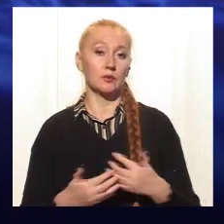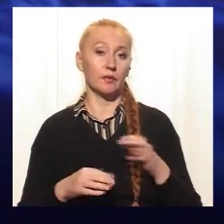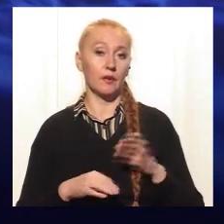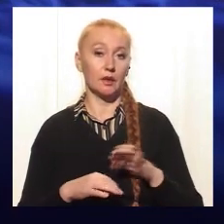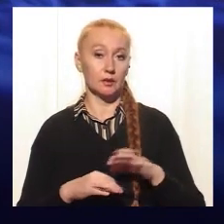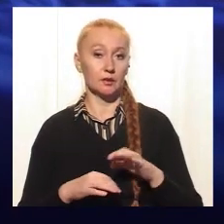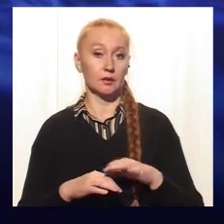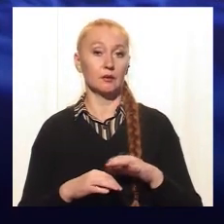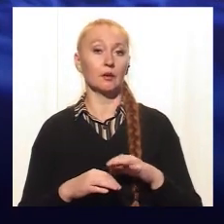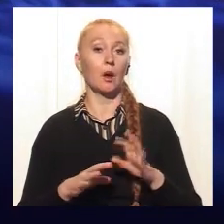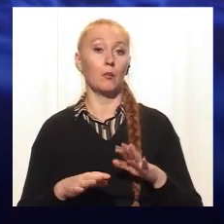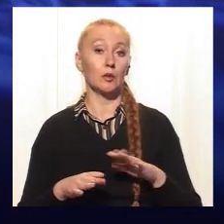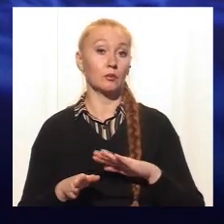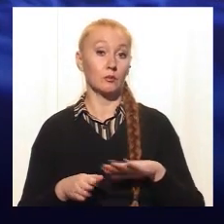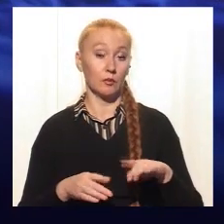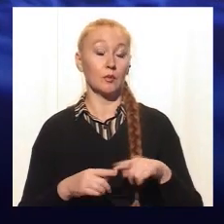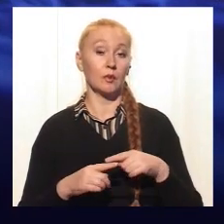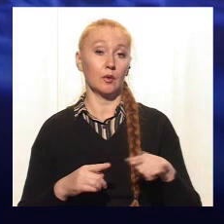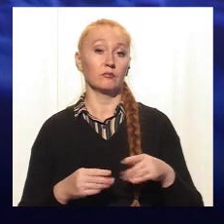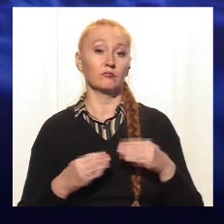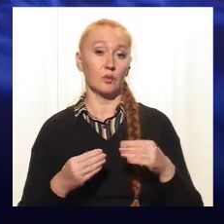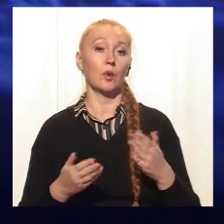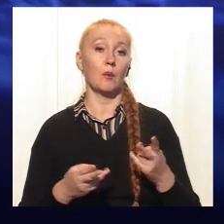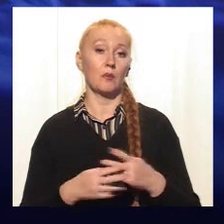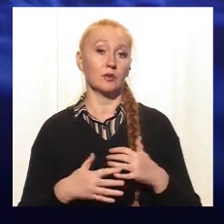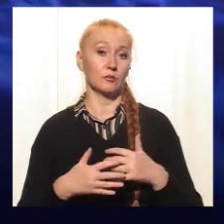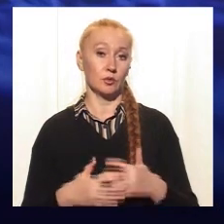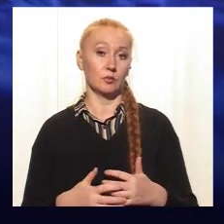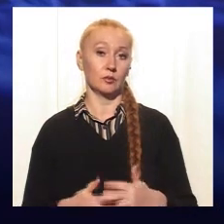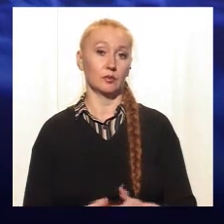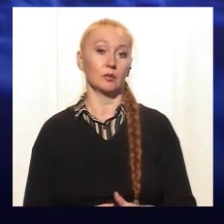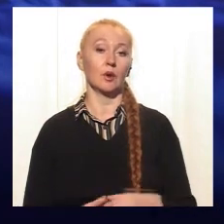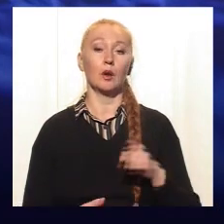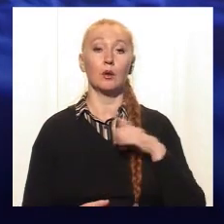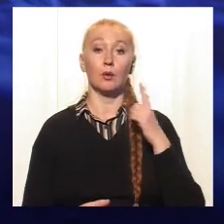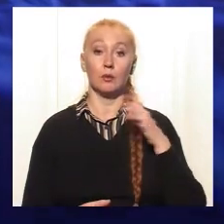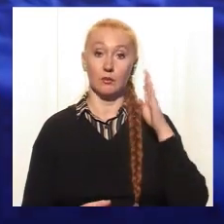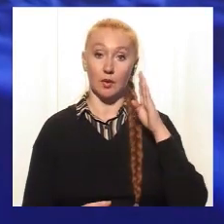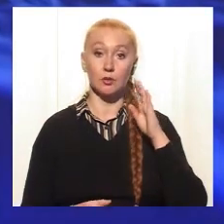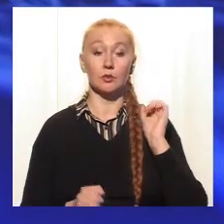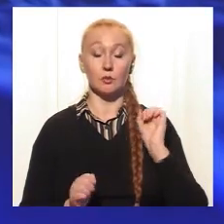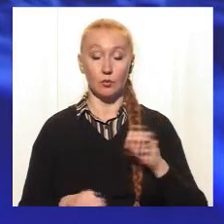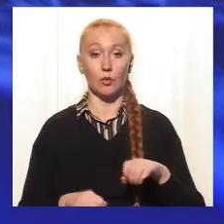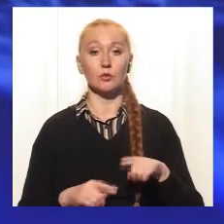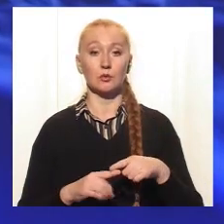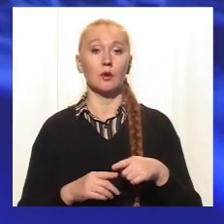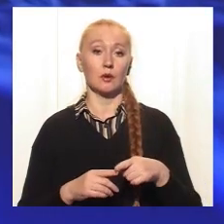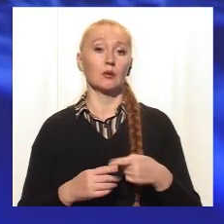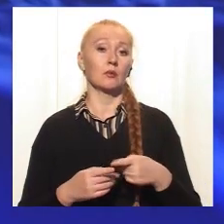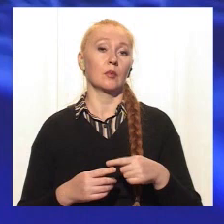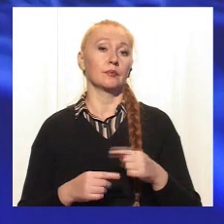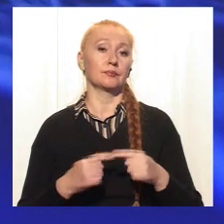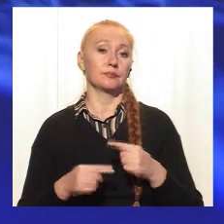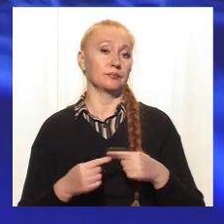заболіванням, які потім в процесі приведуть уже к бесплодію. Юноши потом можуть теж страдати хроническими